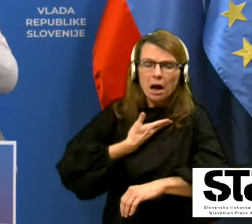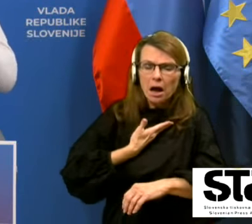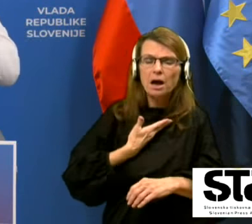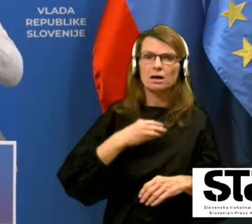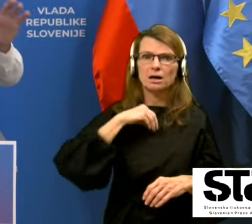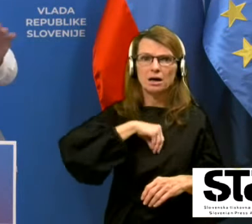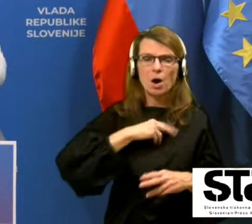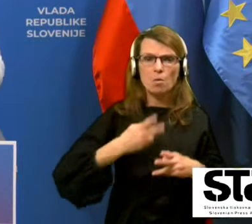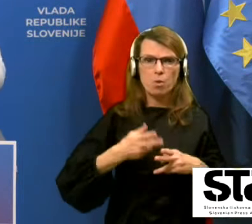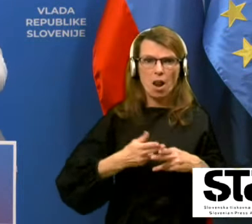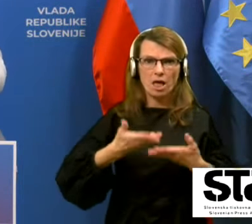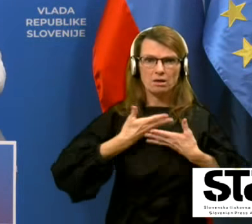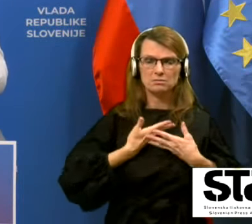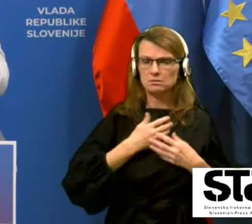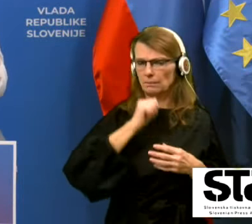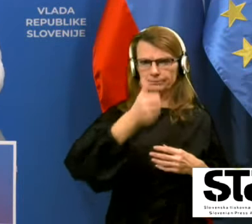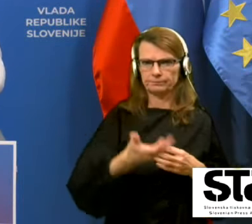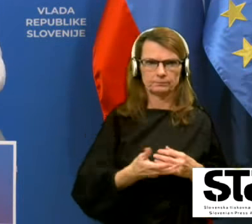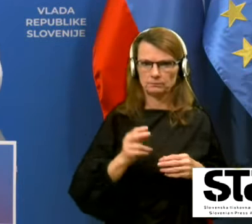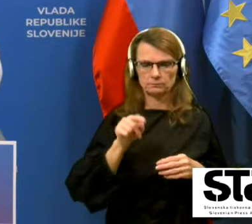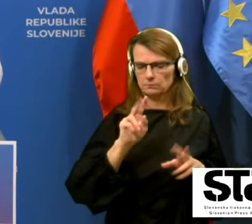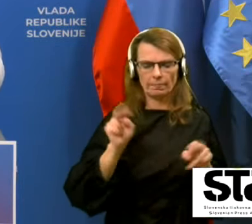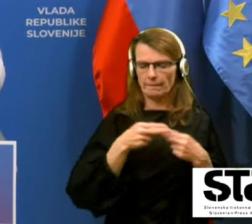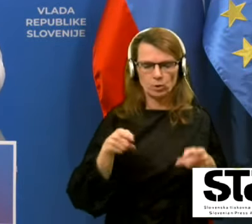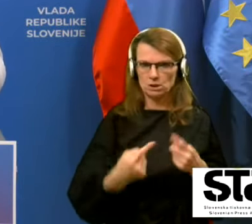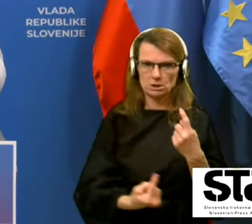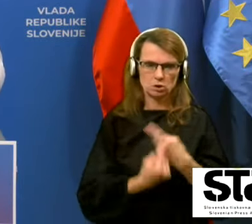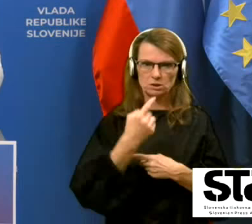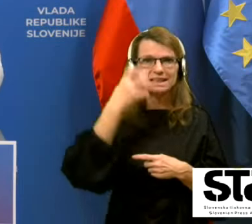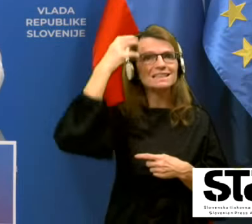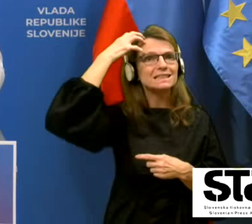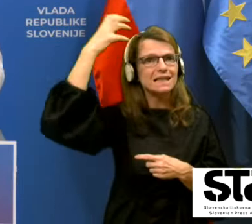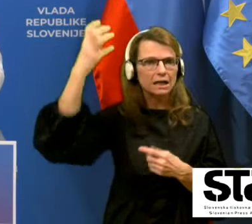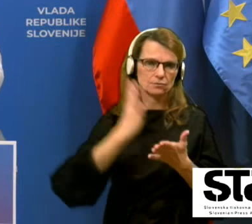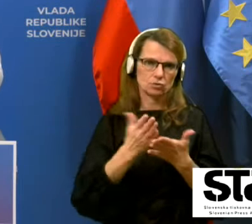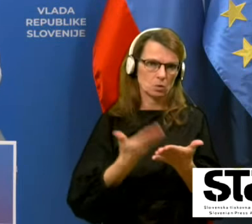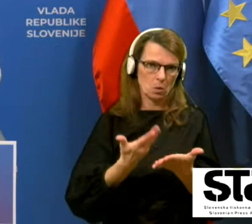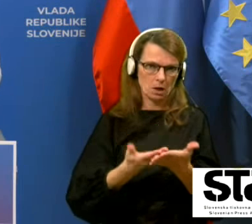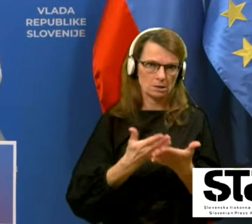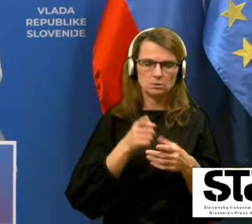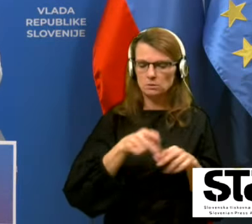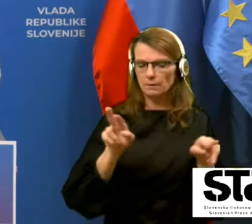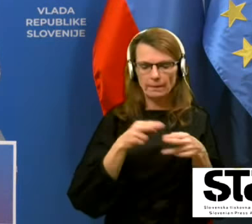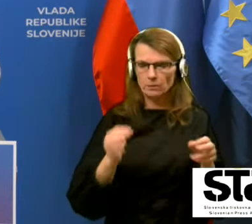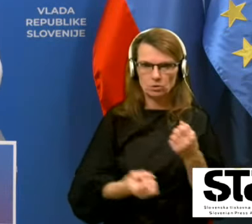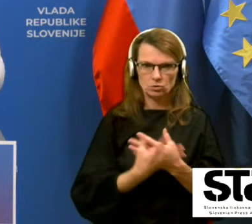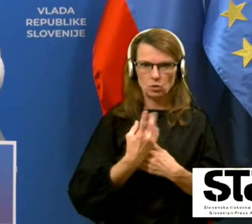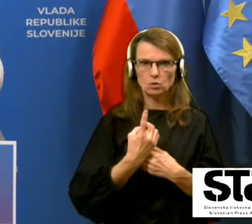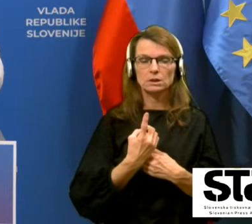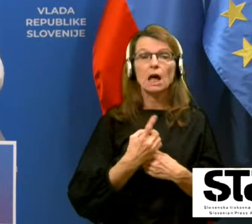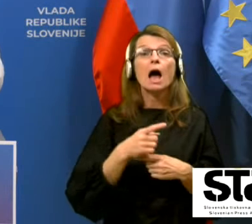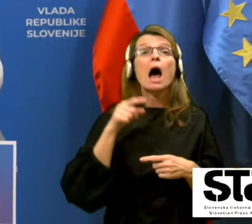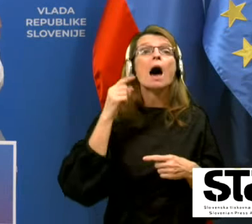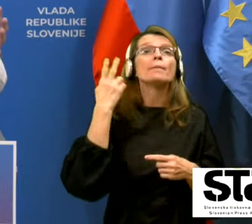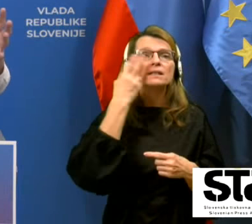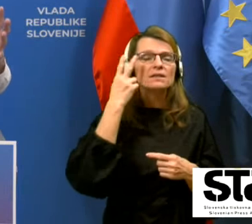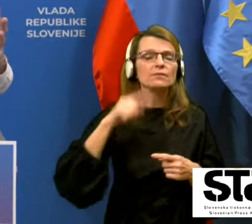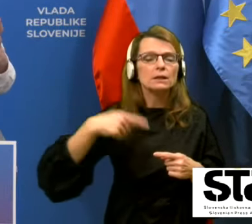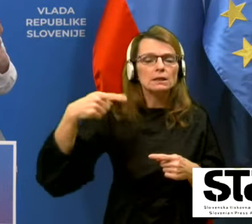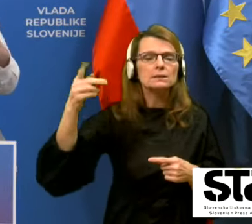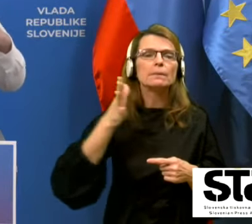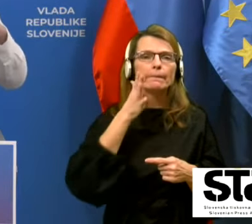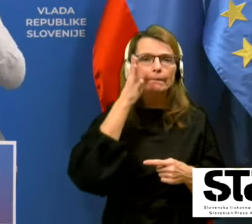cepiva. To se pač ne more zgoditi. Ampak se bojo tačni pojavi dogajali. Govoriti pa o